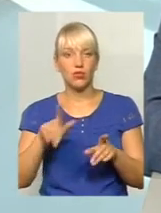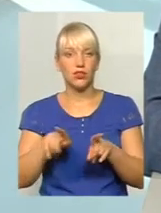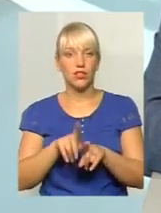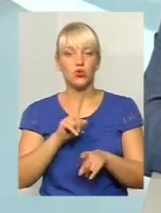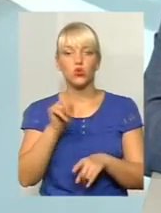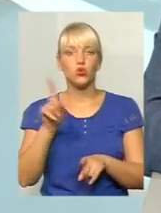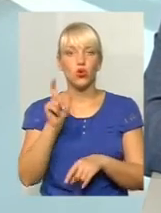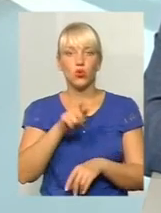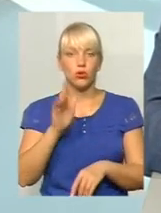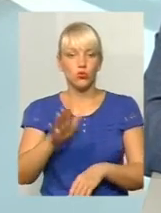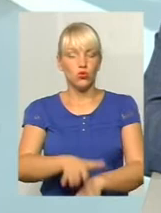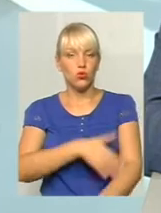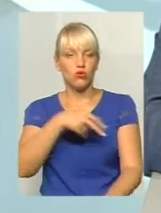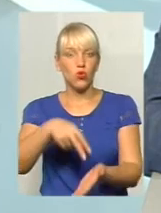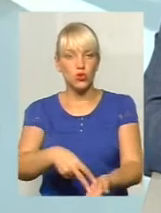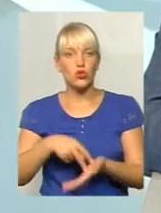просто довго стояти на зупинках,